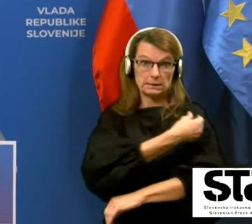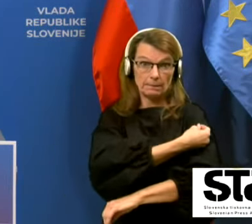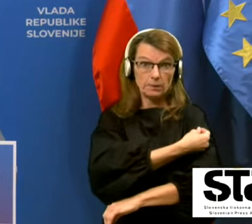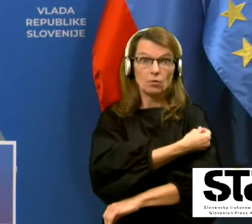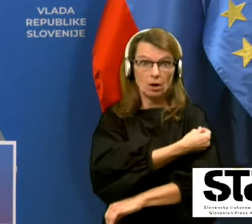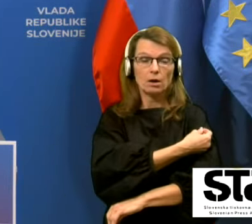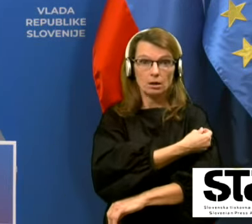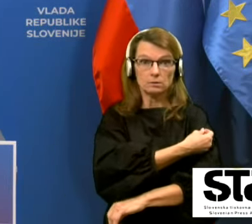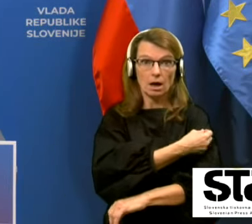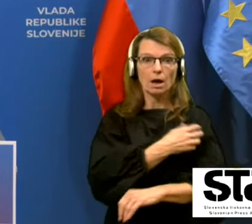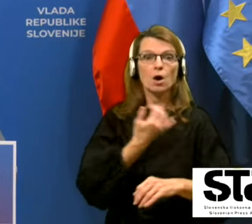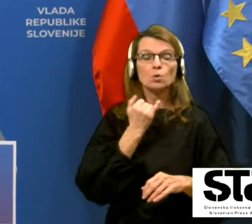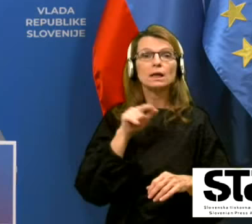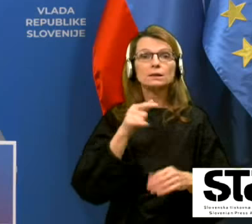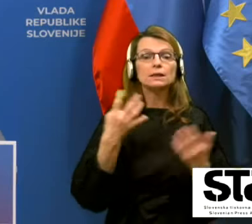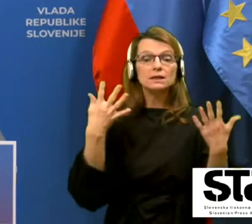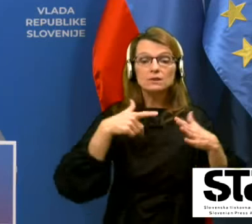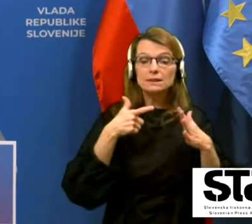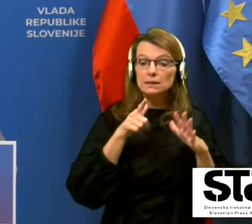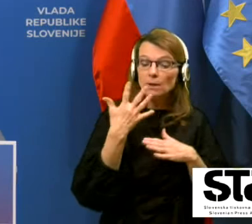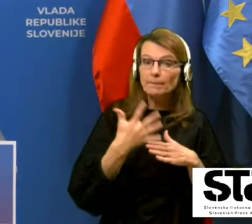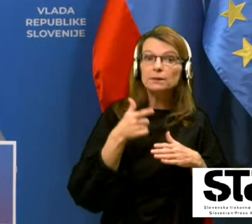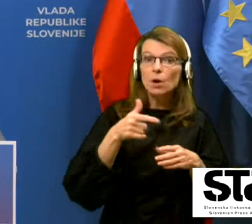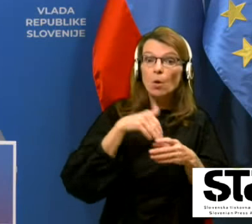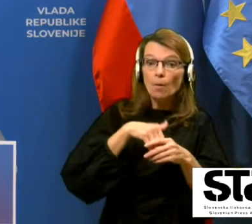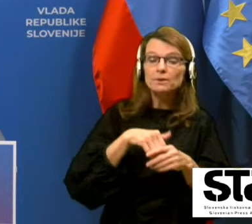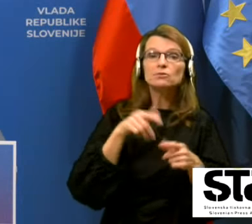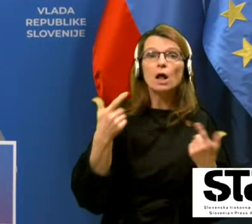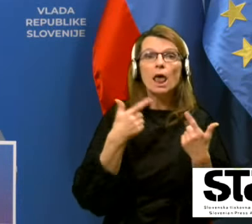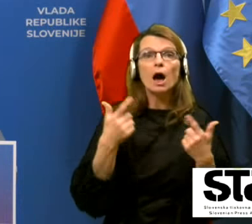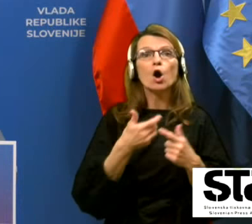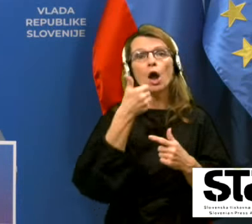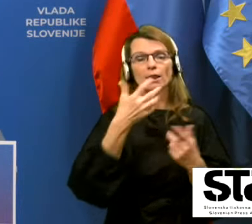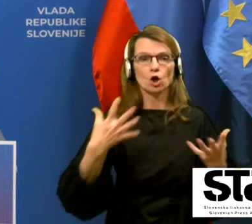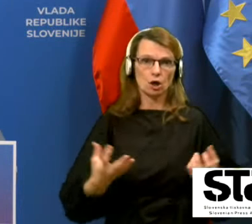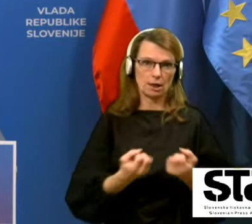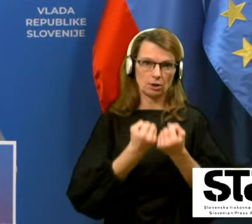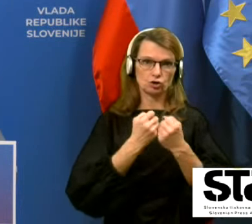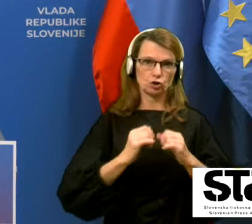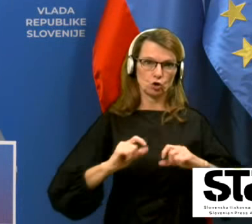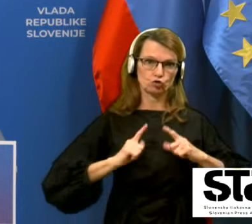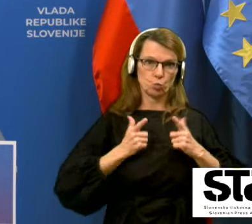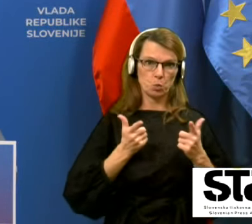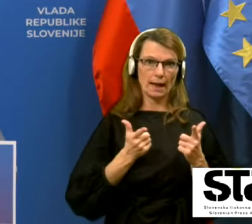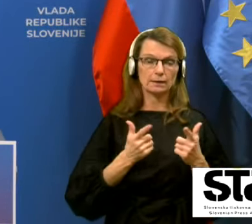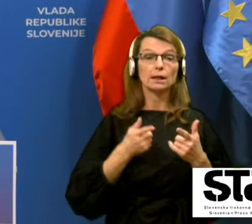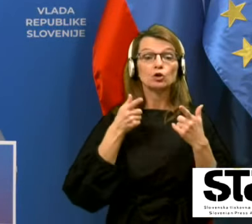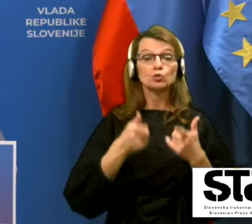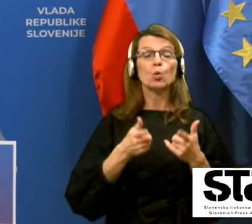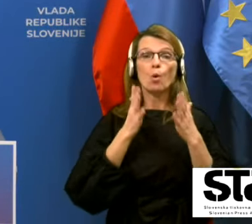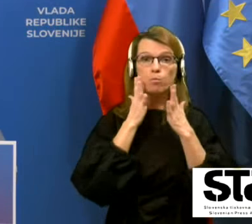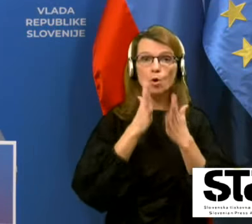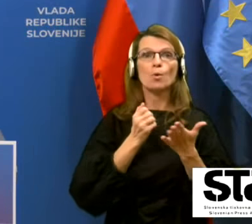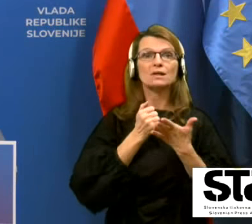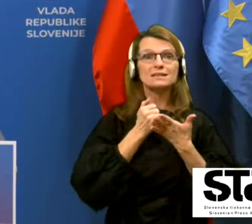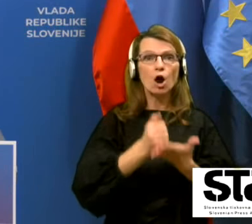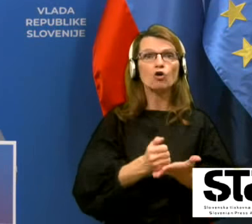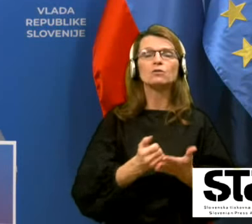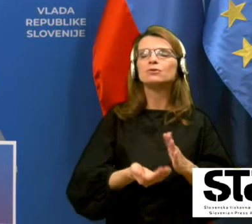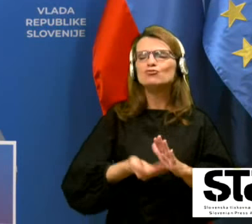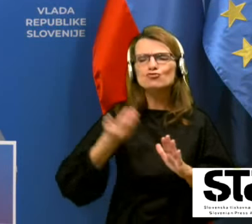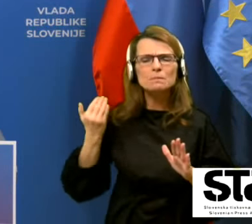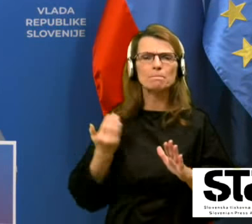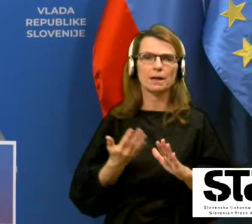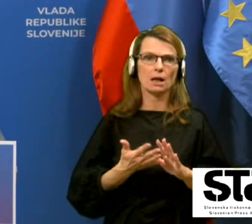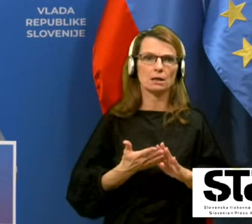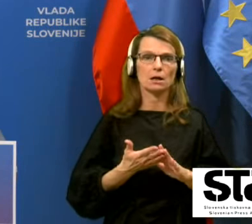tistik 9752 v resnici je lahko eno rešeno življenje. In to bomo zagotovili čim hitreje in čim prej.